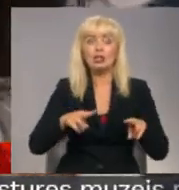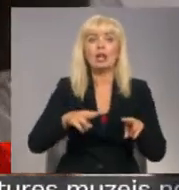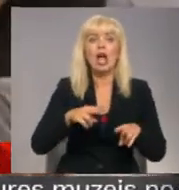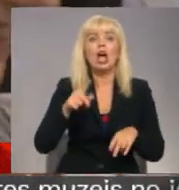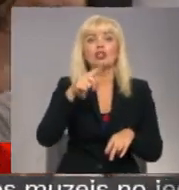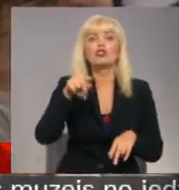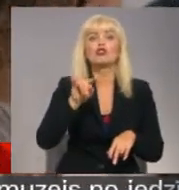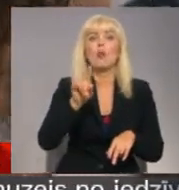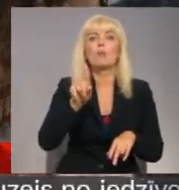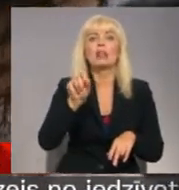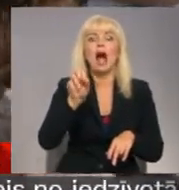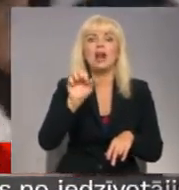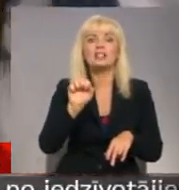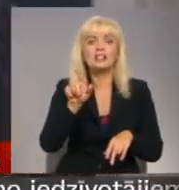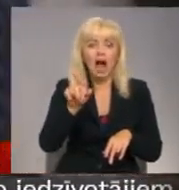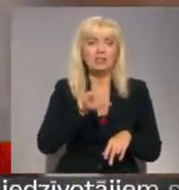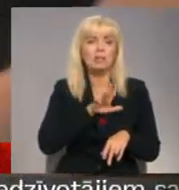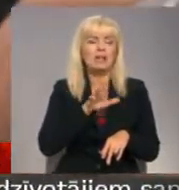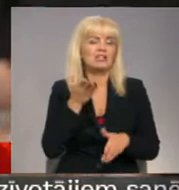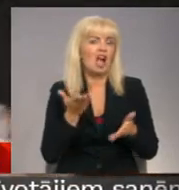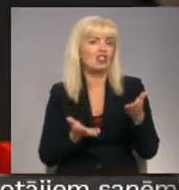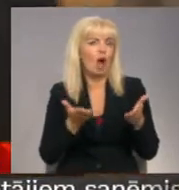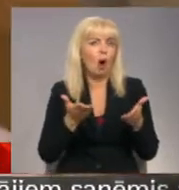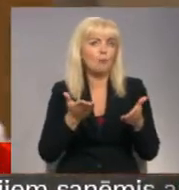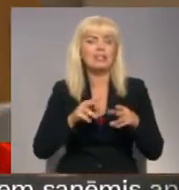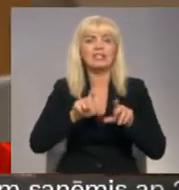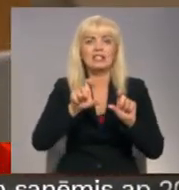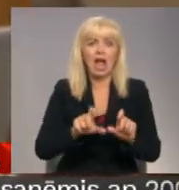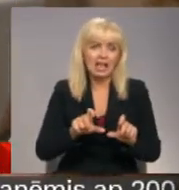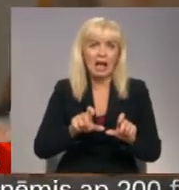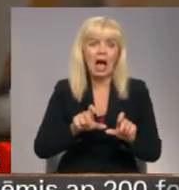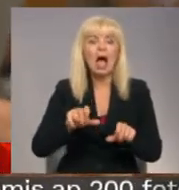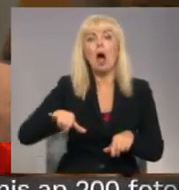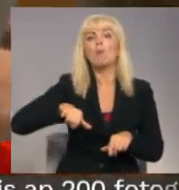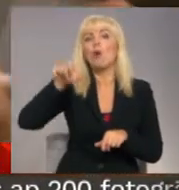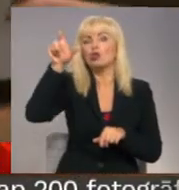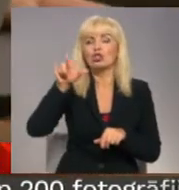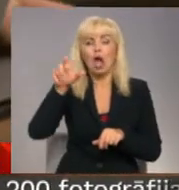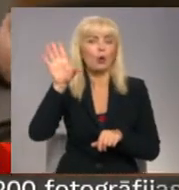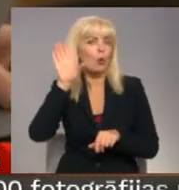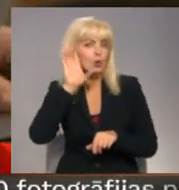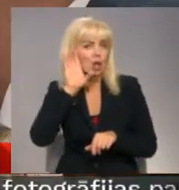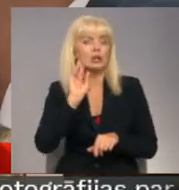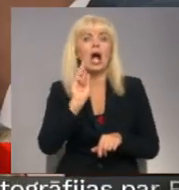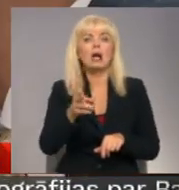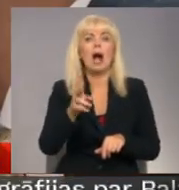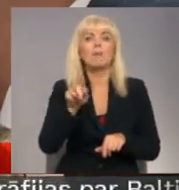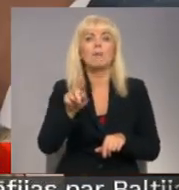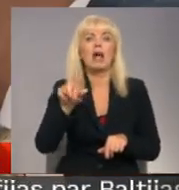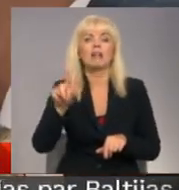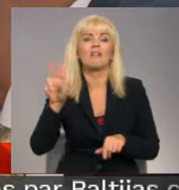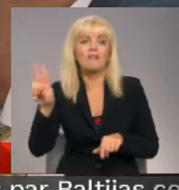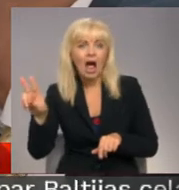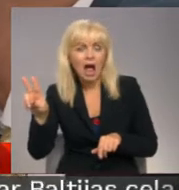Šuplīnskai sāka šķobīties valdības sēdis lēkā. Pēc Indriķa Mužnieka atbalstītāju uzklausīšanas KPVLV ministrs Andes